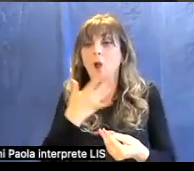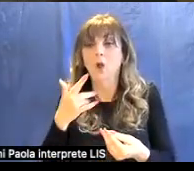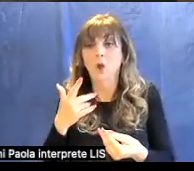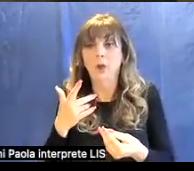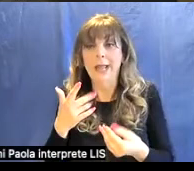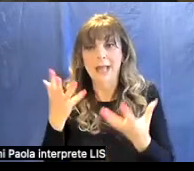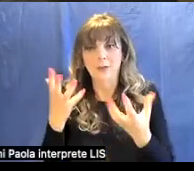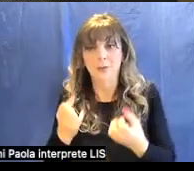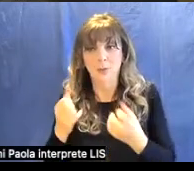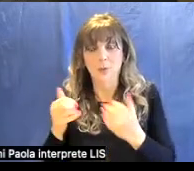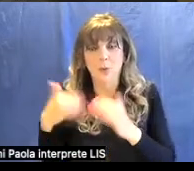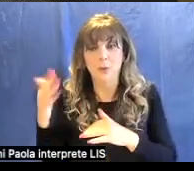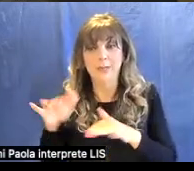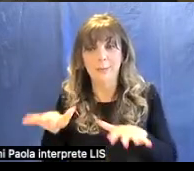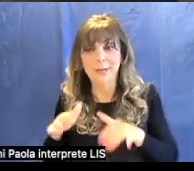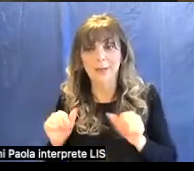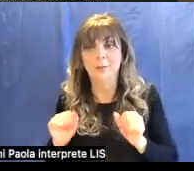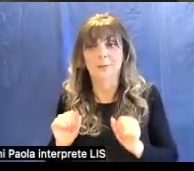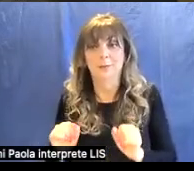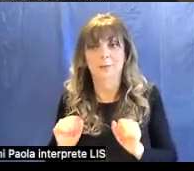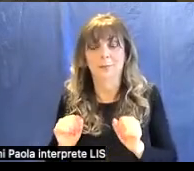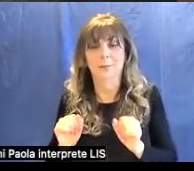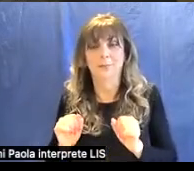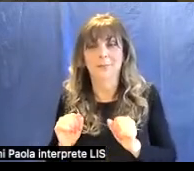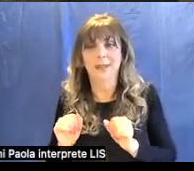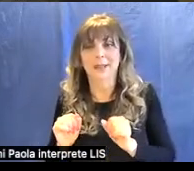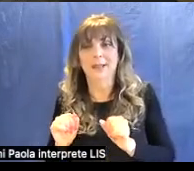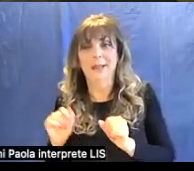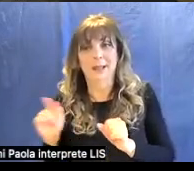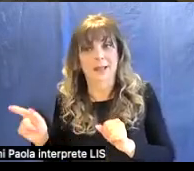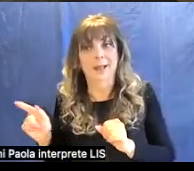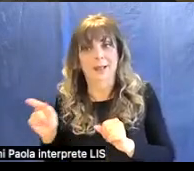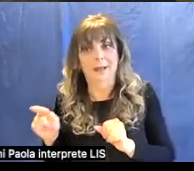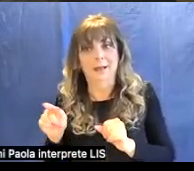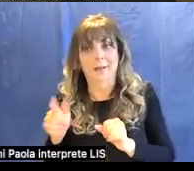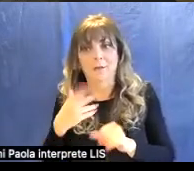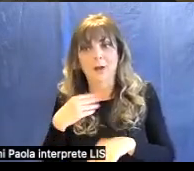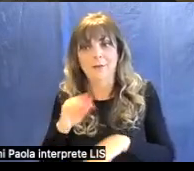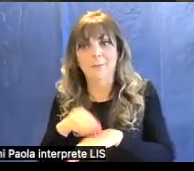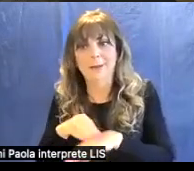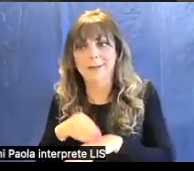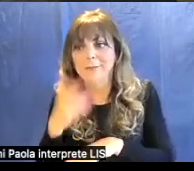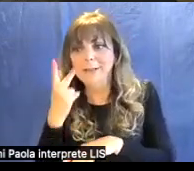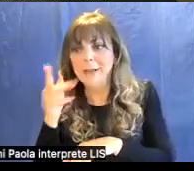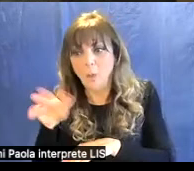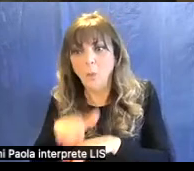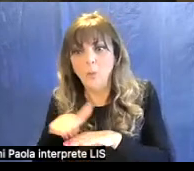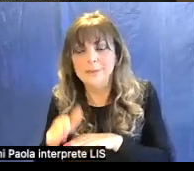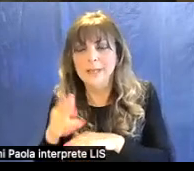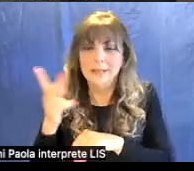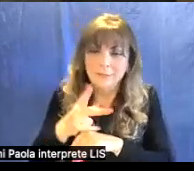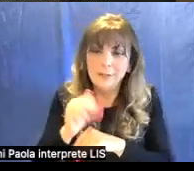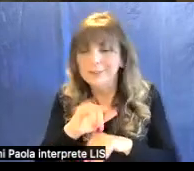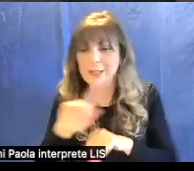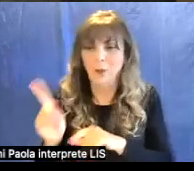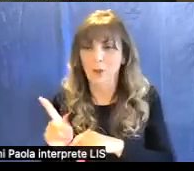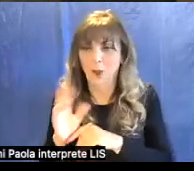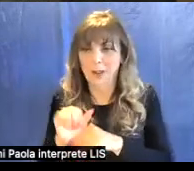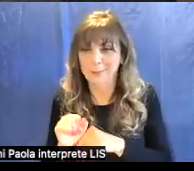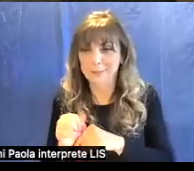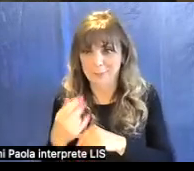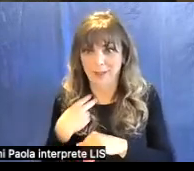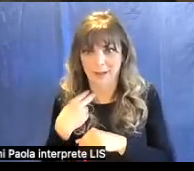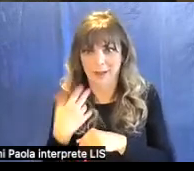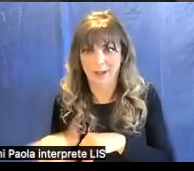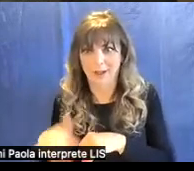poteva anche essere che il committente volesse essere presente quando veniva utilizzato in modo da essere sicuro